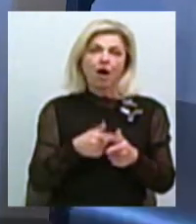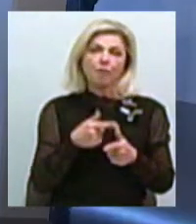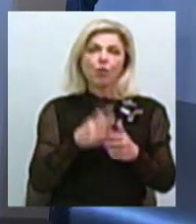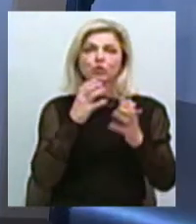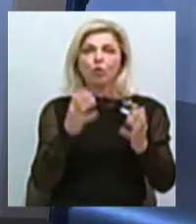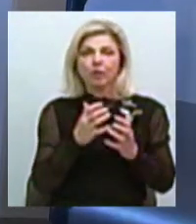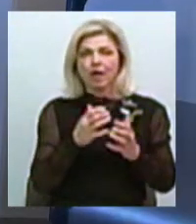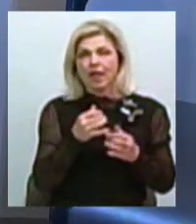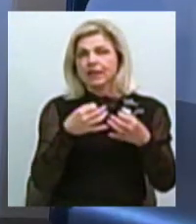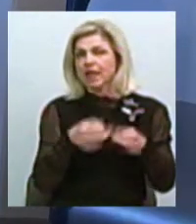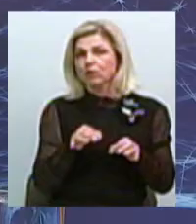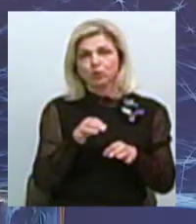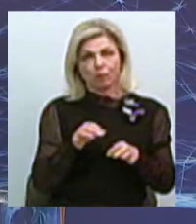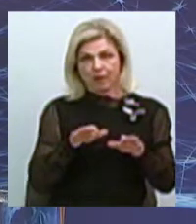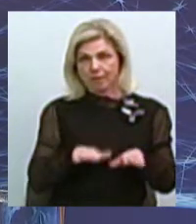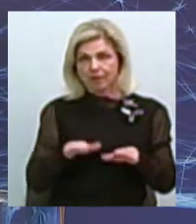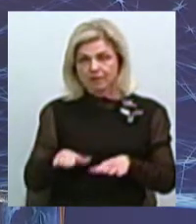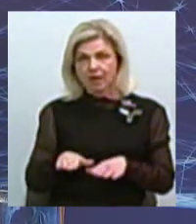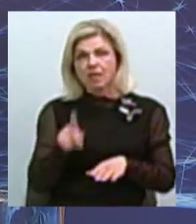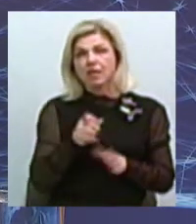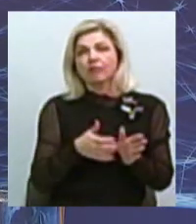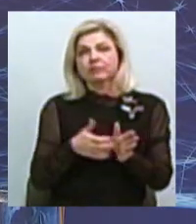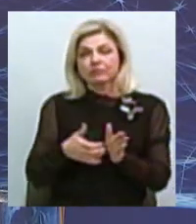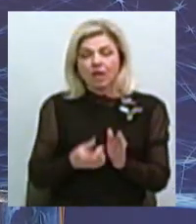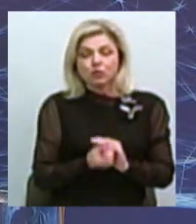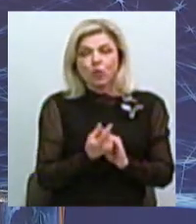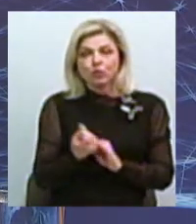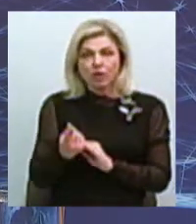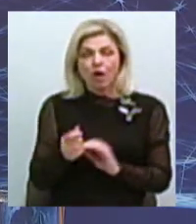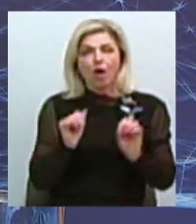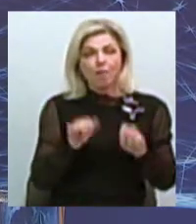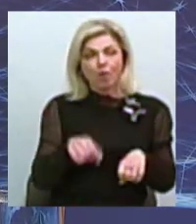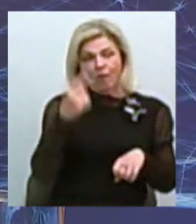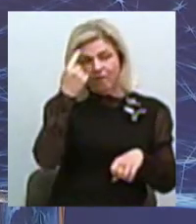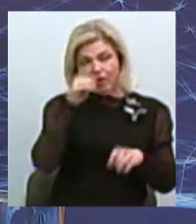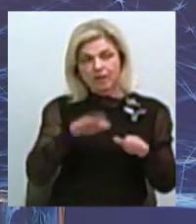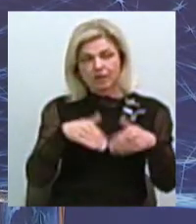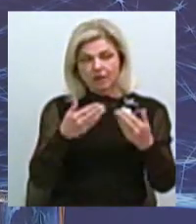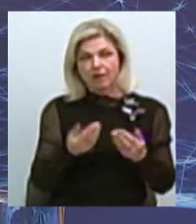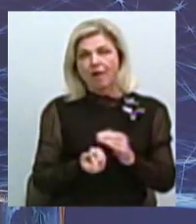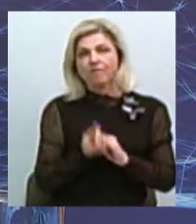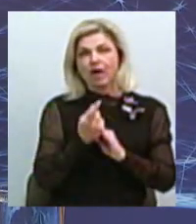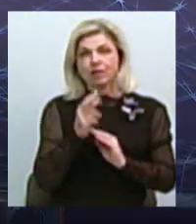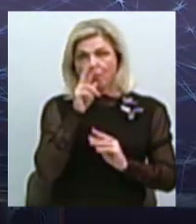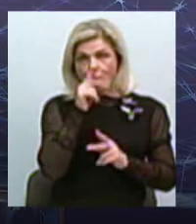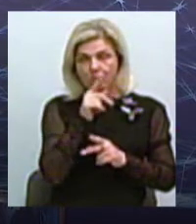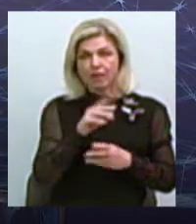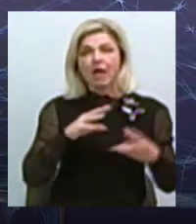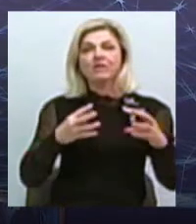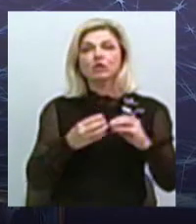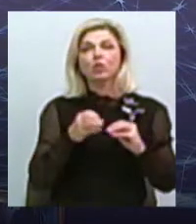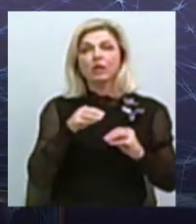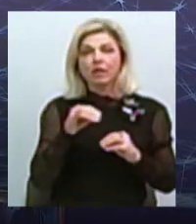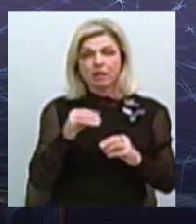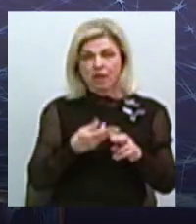недоступних місцях. І, відповідно, за браком джерел може виникнути певна помилка. І в результаті цієї помилки